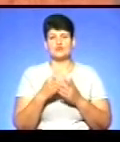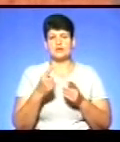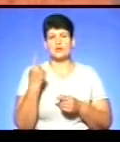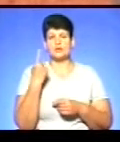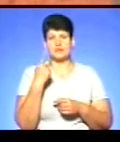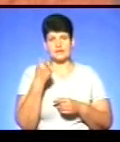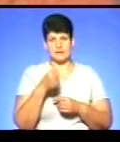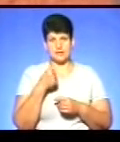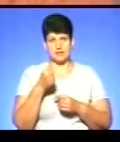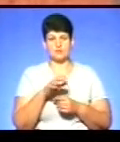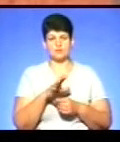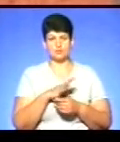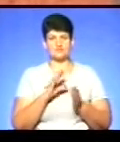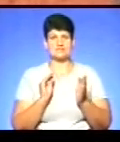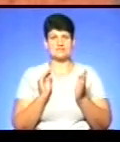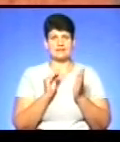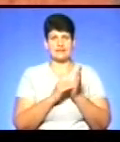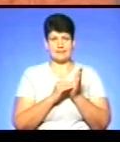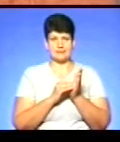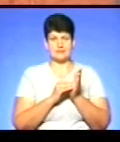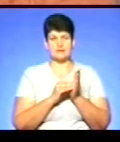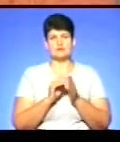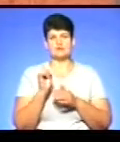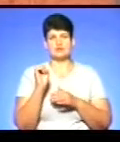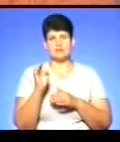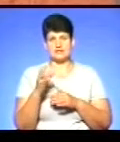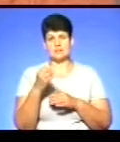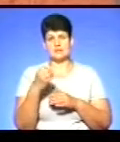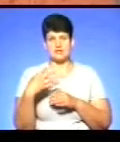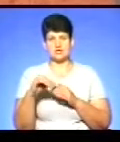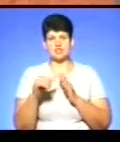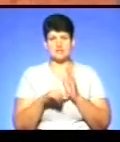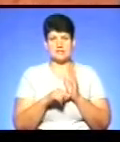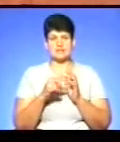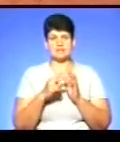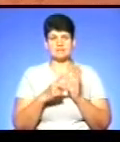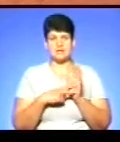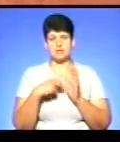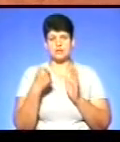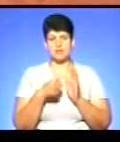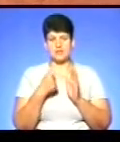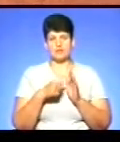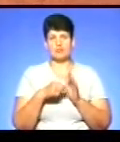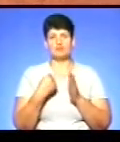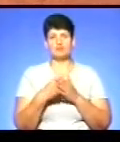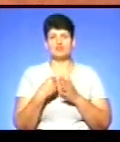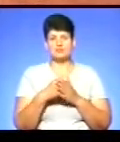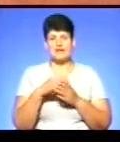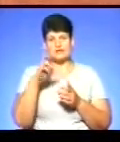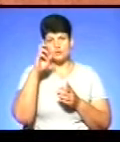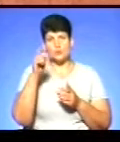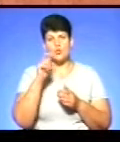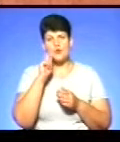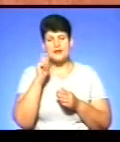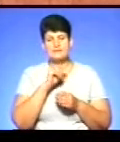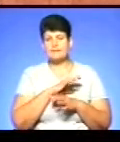був закладений, вже в 14, 15, 16, 17 роки, знову таки, бюджету країни, не було